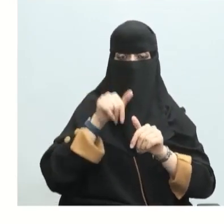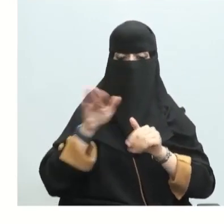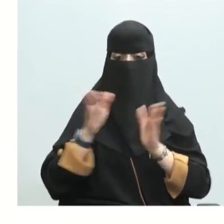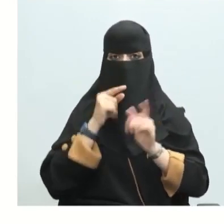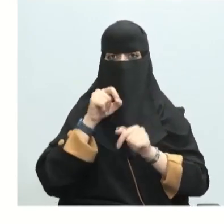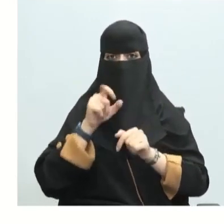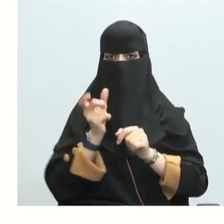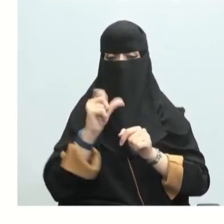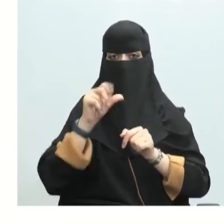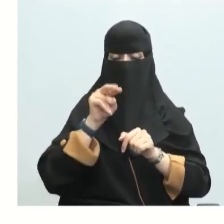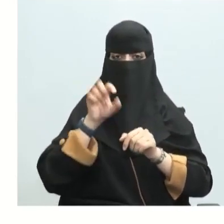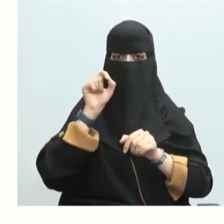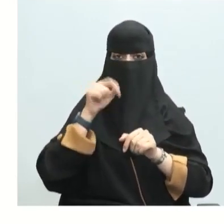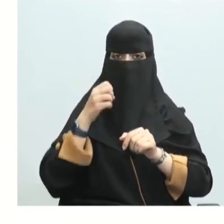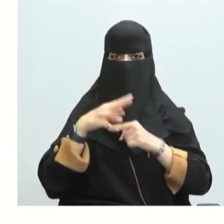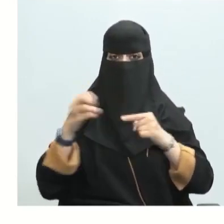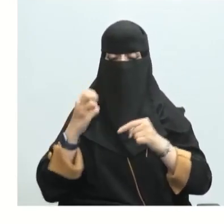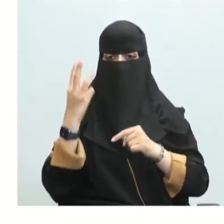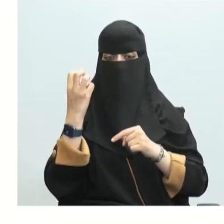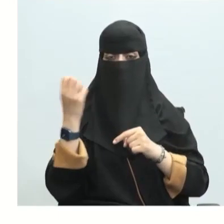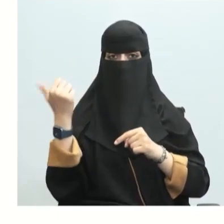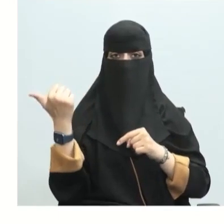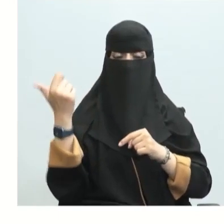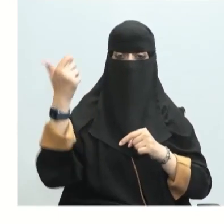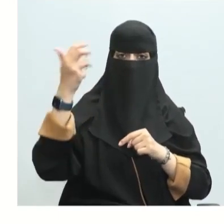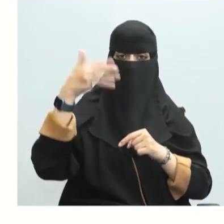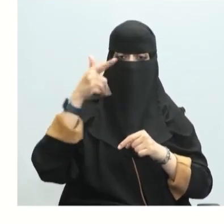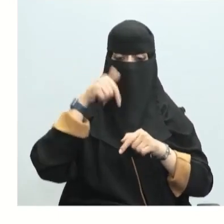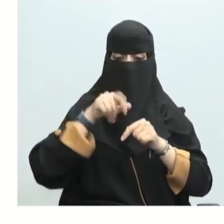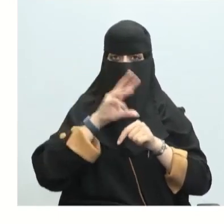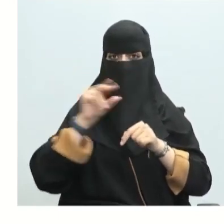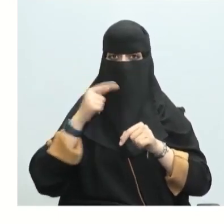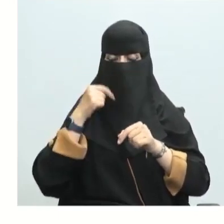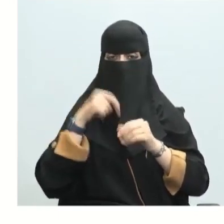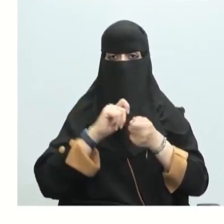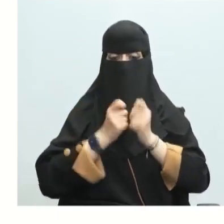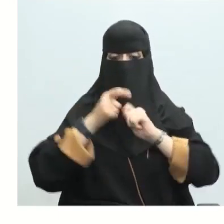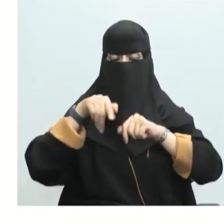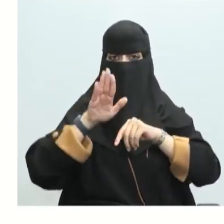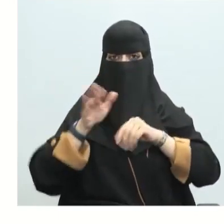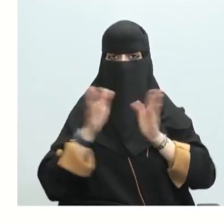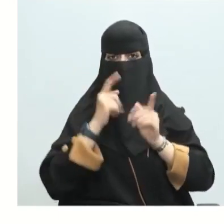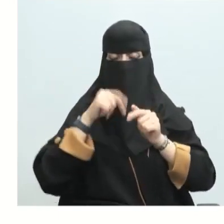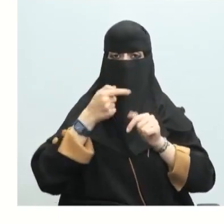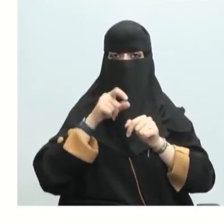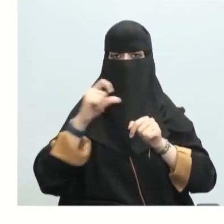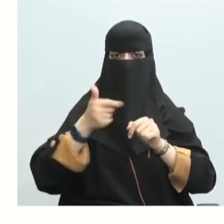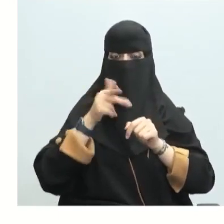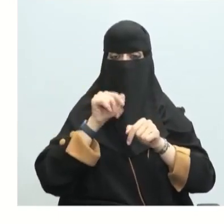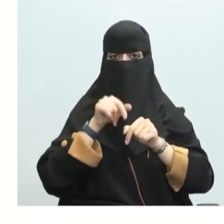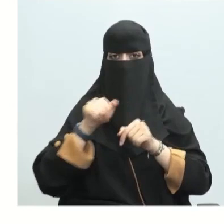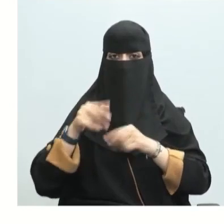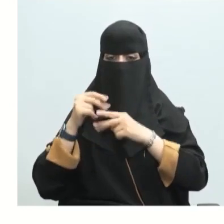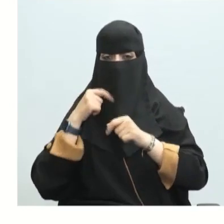إف سالب 396 لاحظ أنه نفس الرقم ولكن غيرت الدلتا أتش من دلتا أتش إلى دلتا